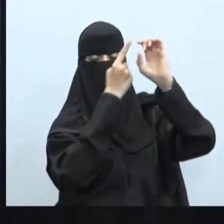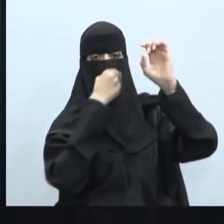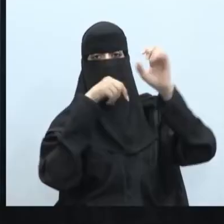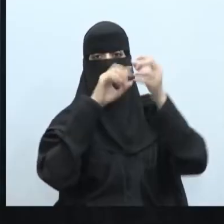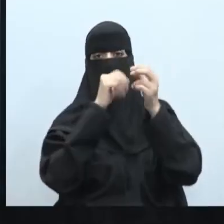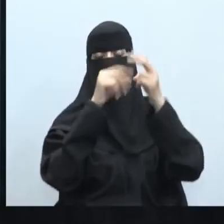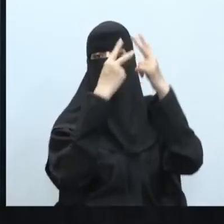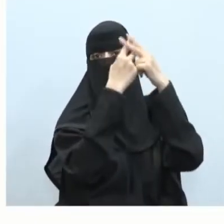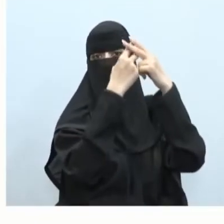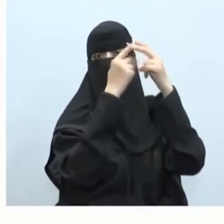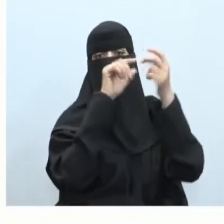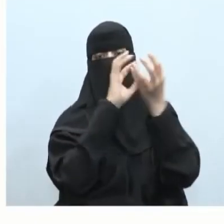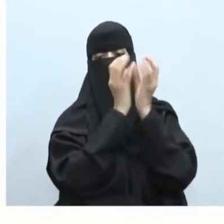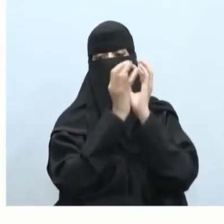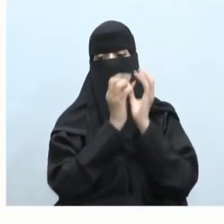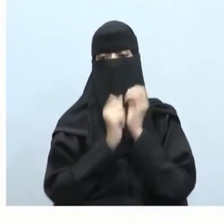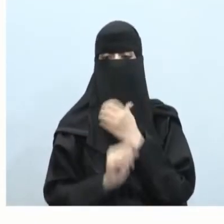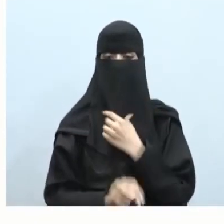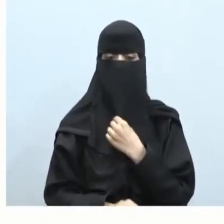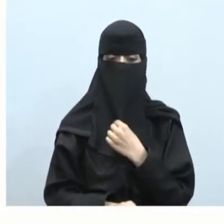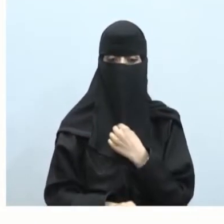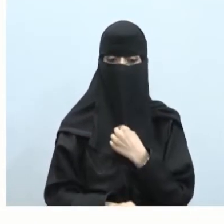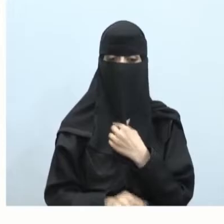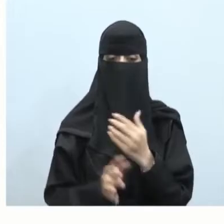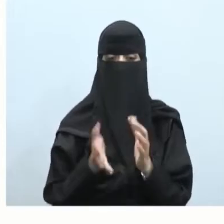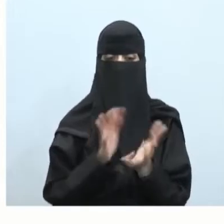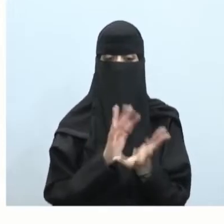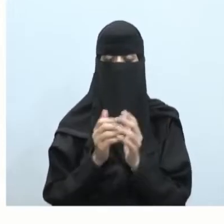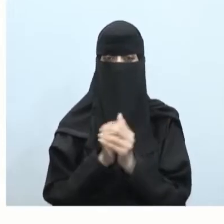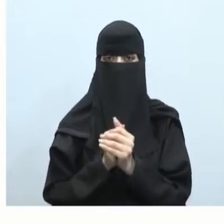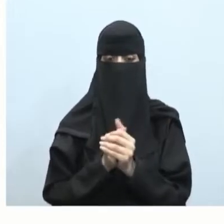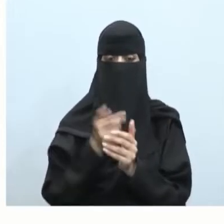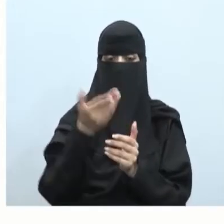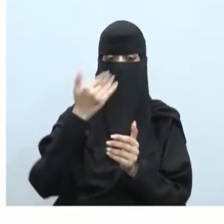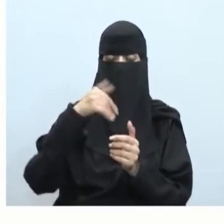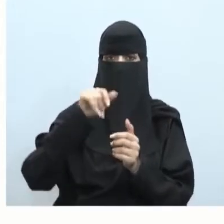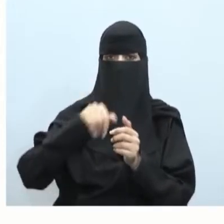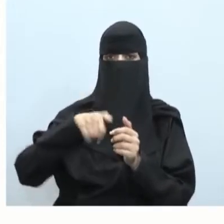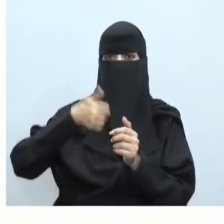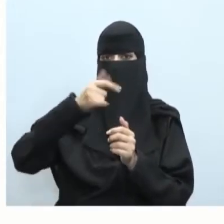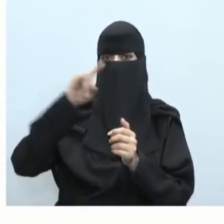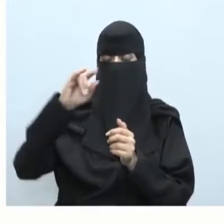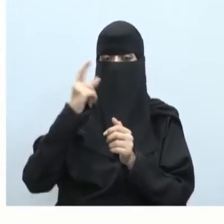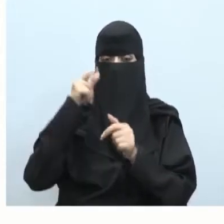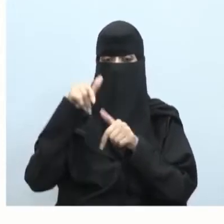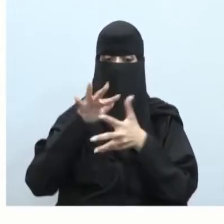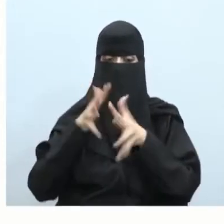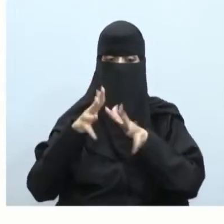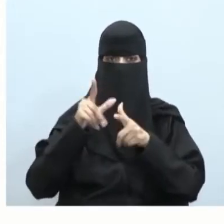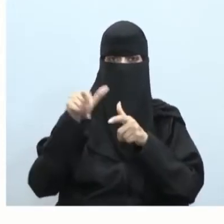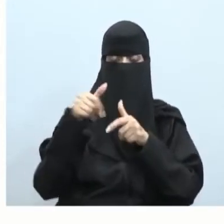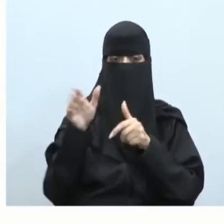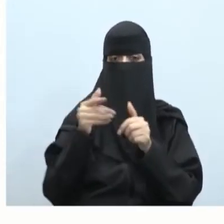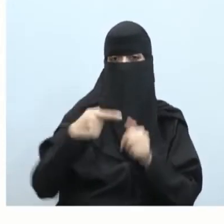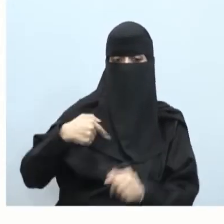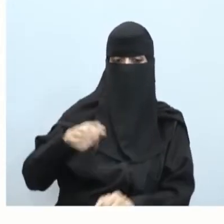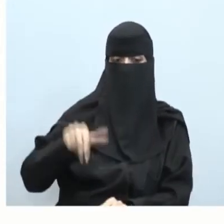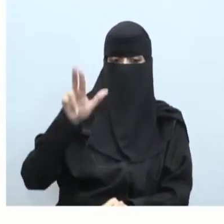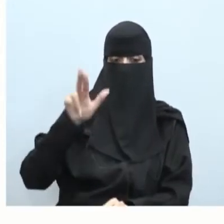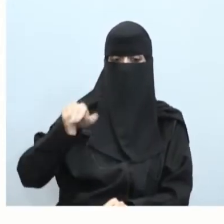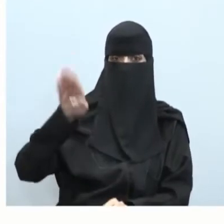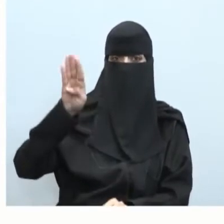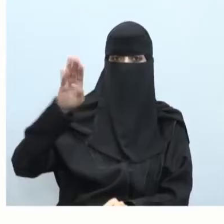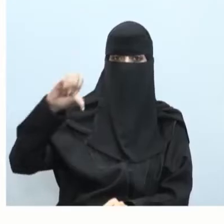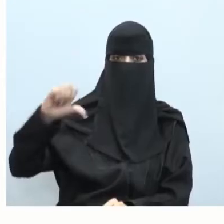كواكب الأجرام شبهة نجمية الكويزار هي الأجرام التي تظهر في